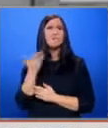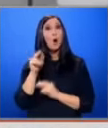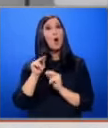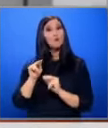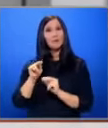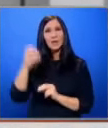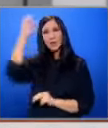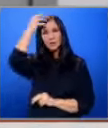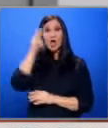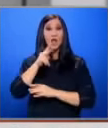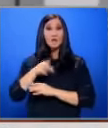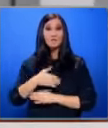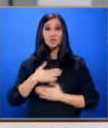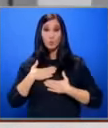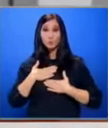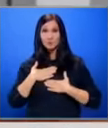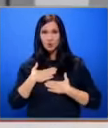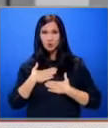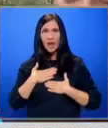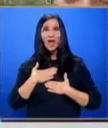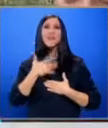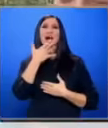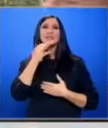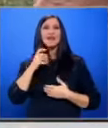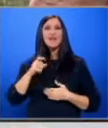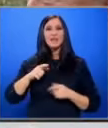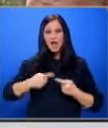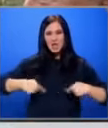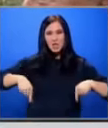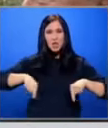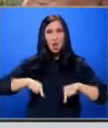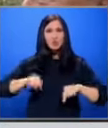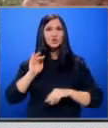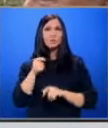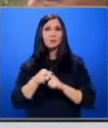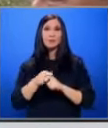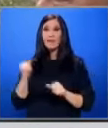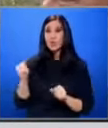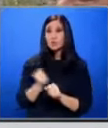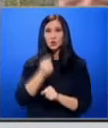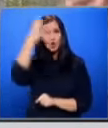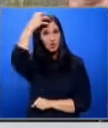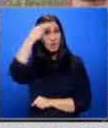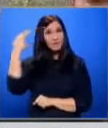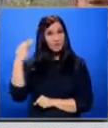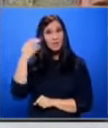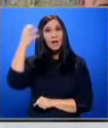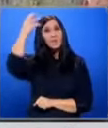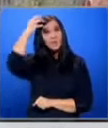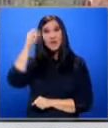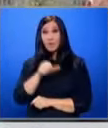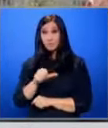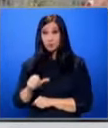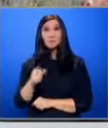уведомена Държавата се влиза в съобствеността и на златния геол Ще бъде направена нарочна държавна фирма, държавна почерта,